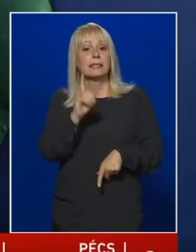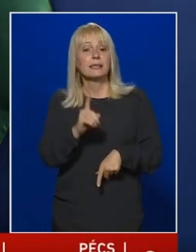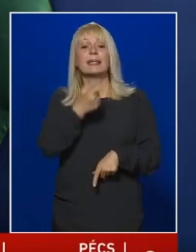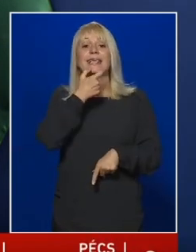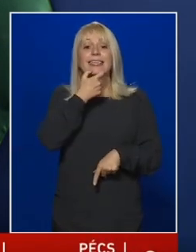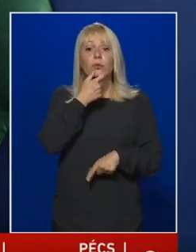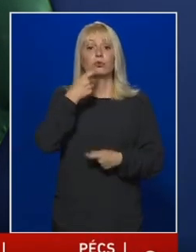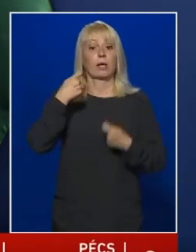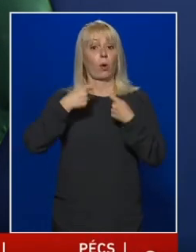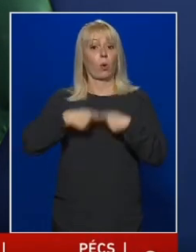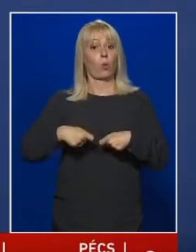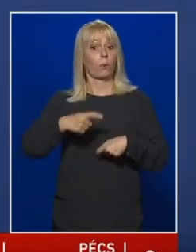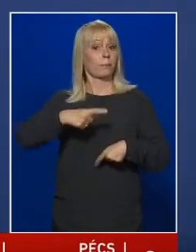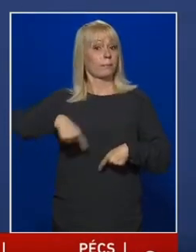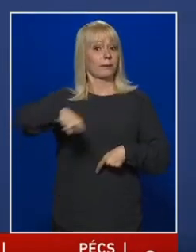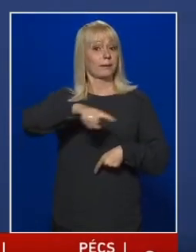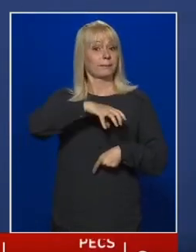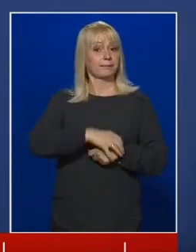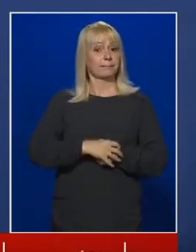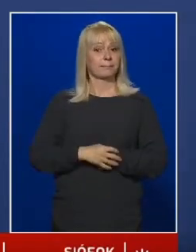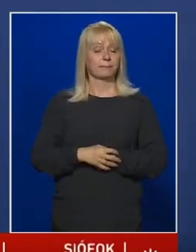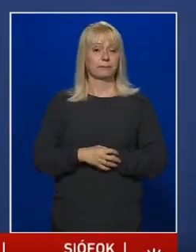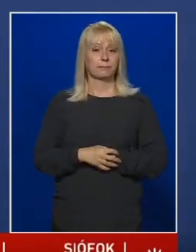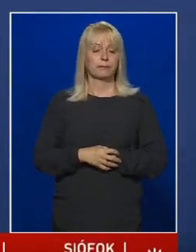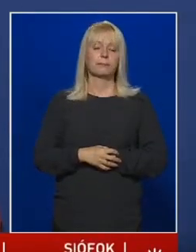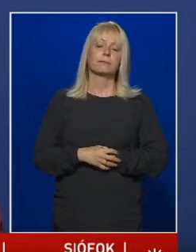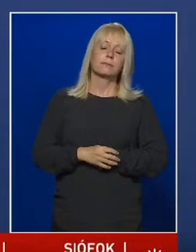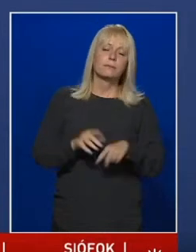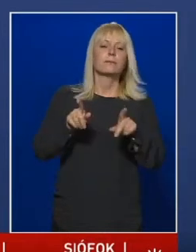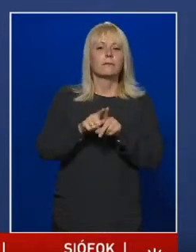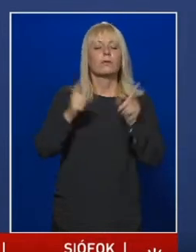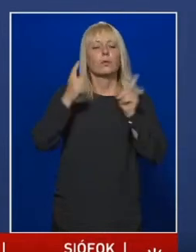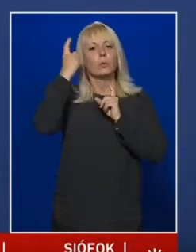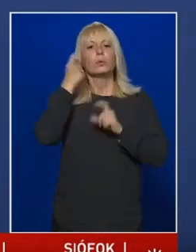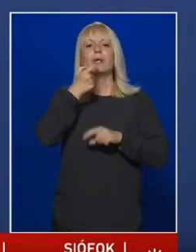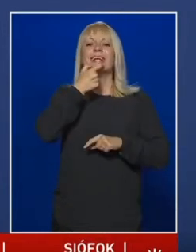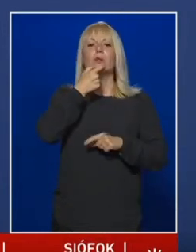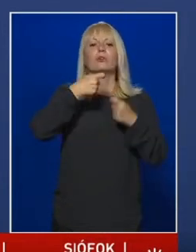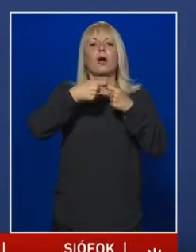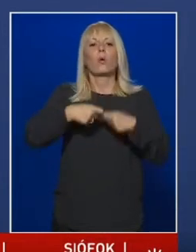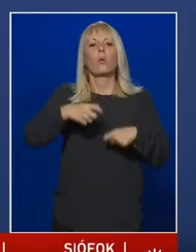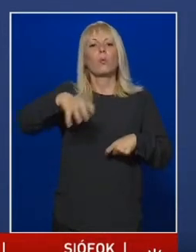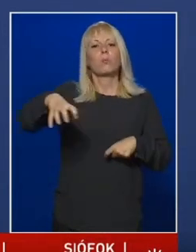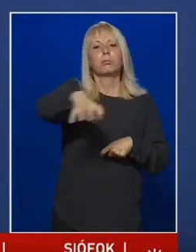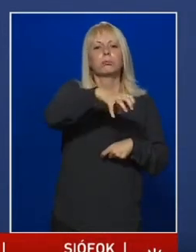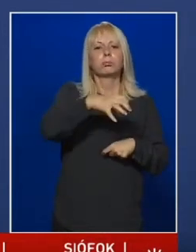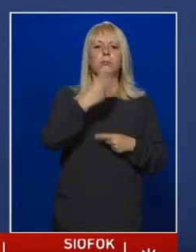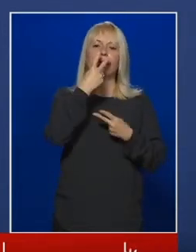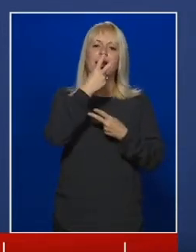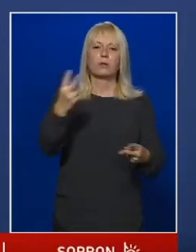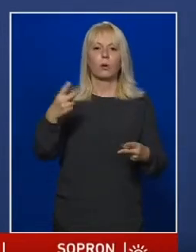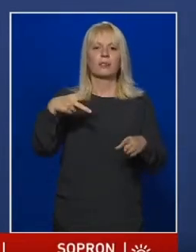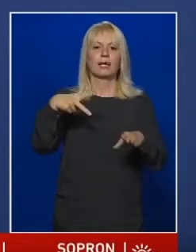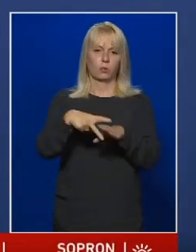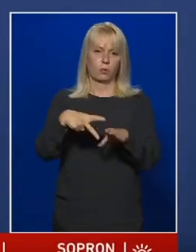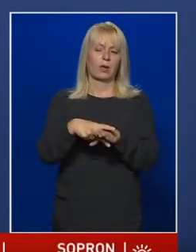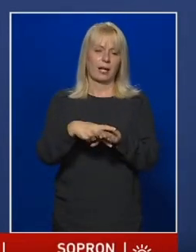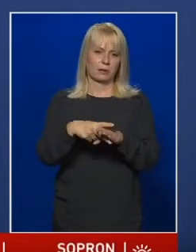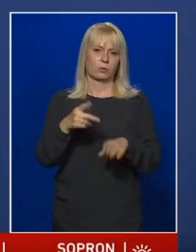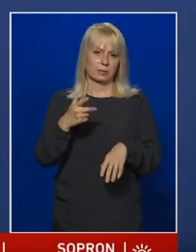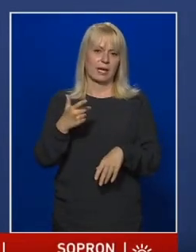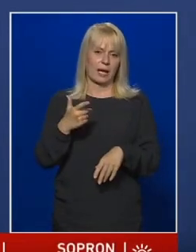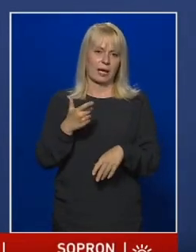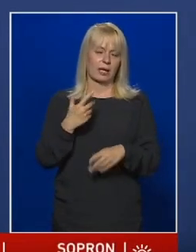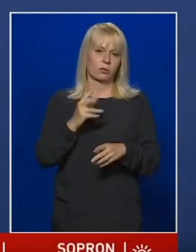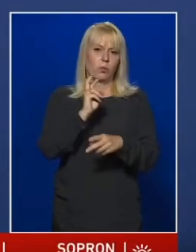idősek klubjai? Úgy gondoljuk, hogy az idősek klubjának látogatási korlátozása hozzájárulhatott